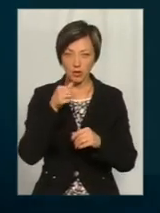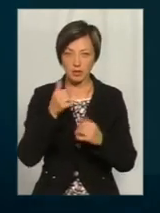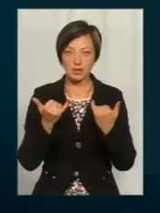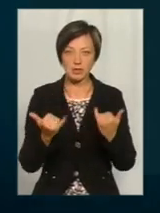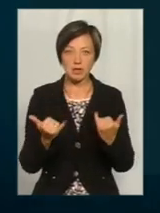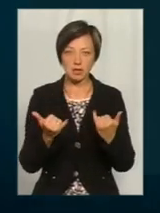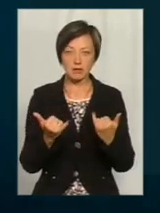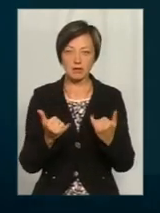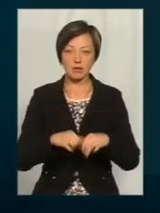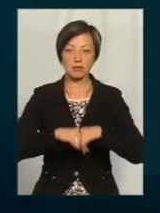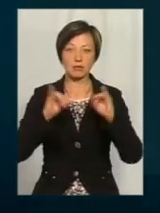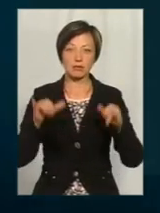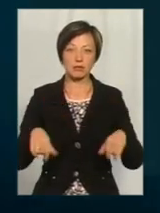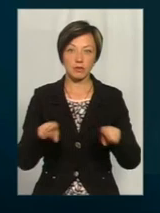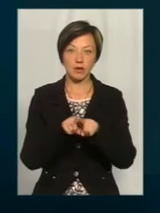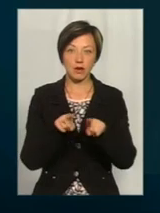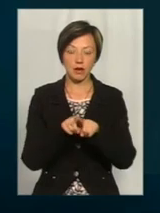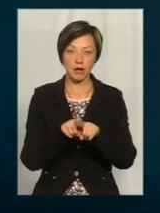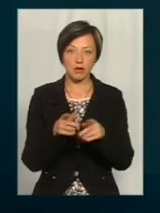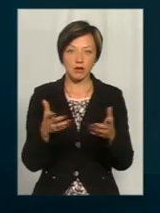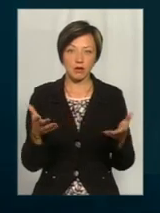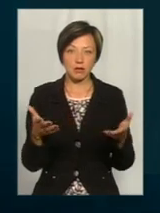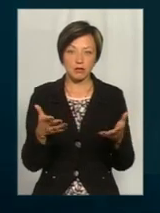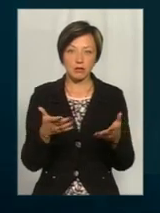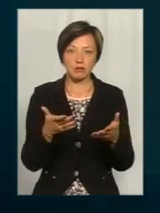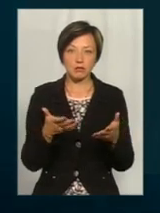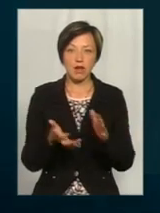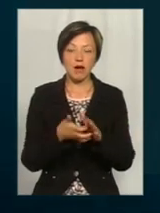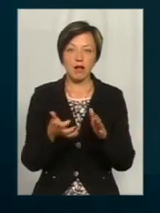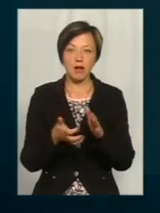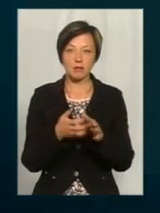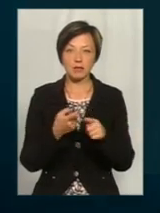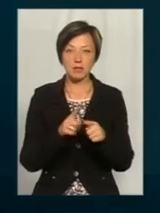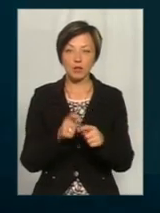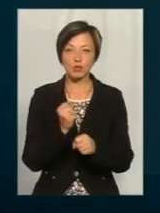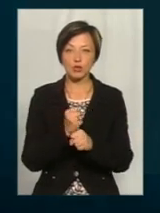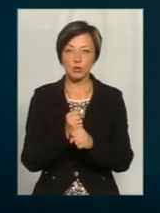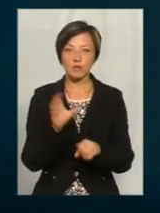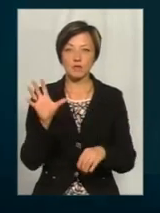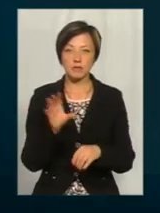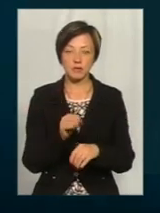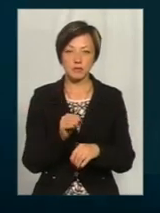зараз вилився отакий колапс. Ну, грубо кажучи, це зроблено все